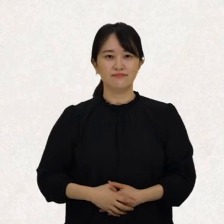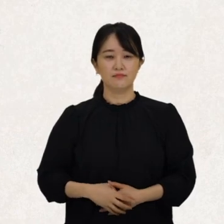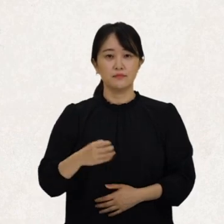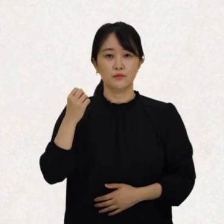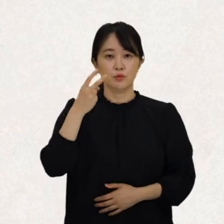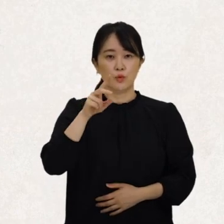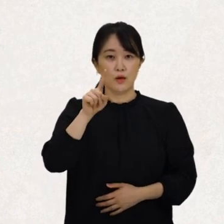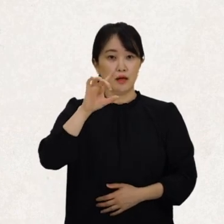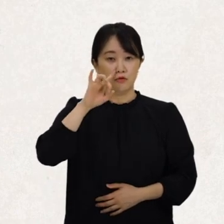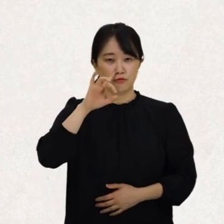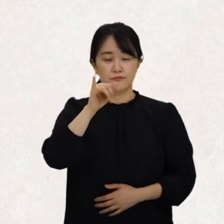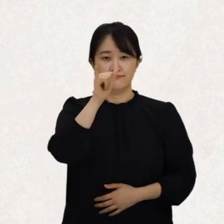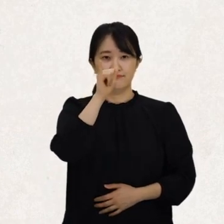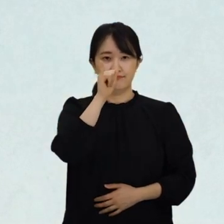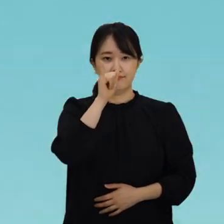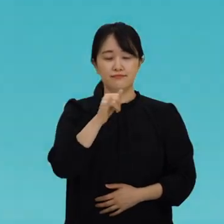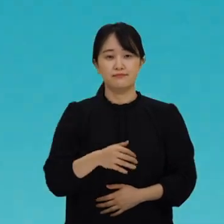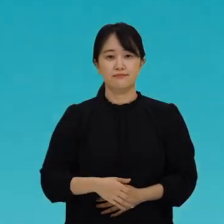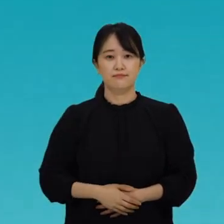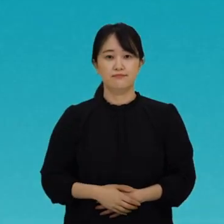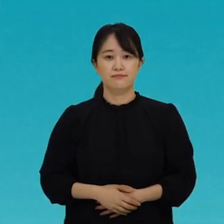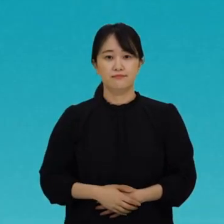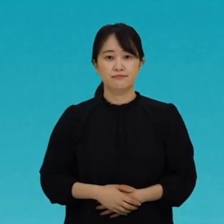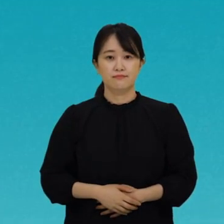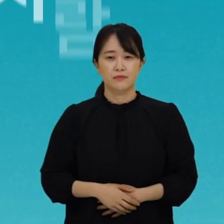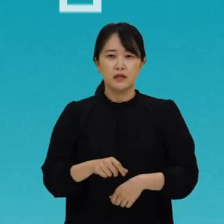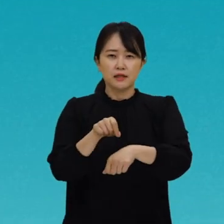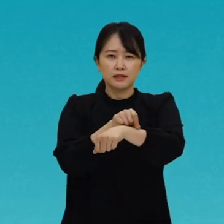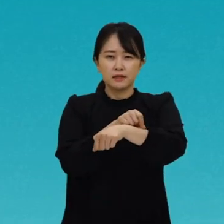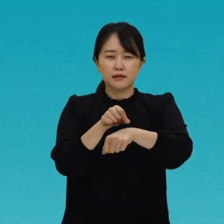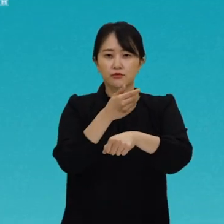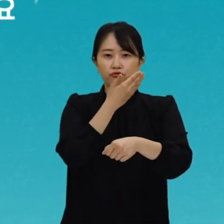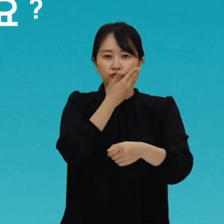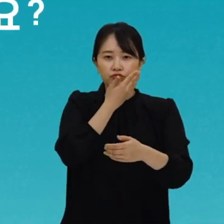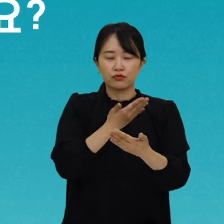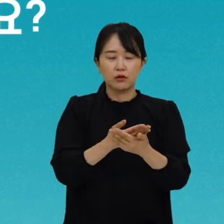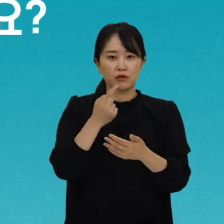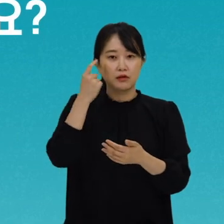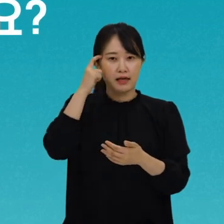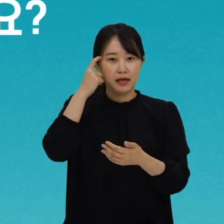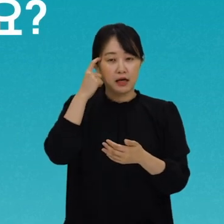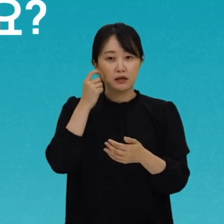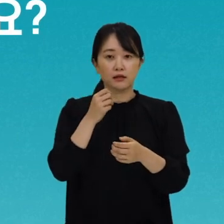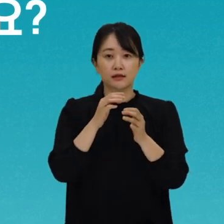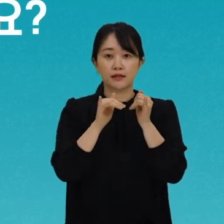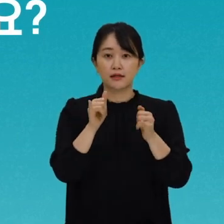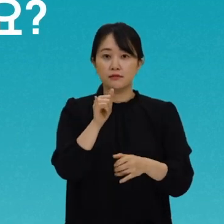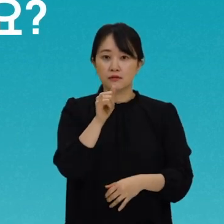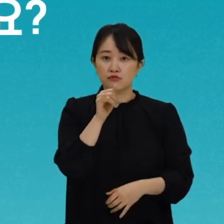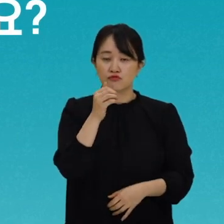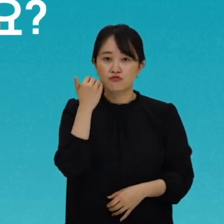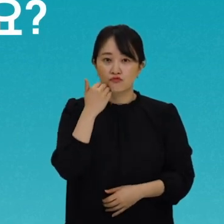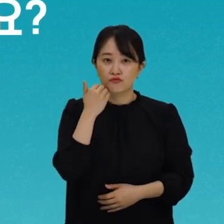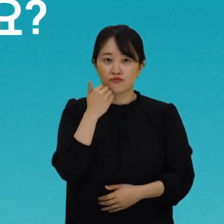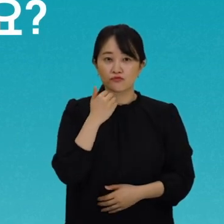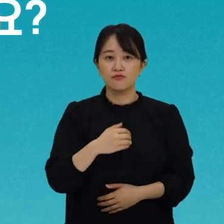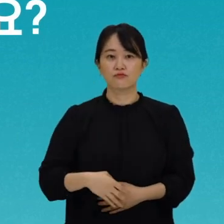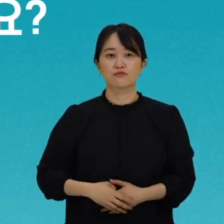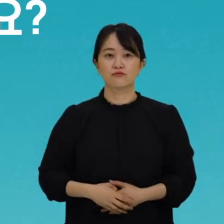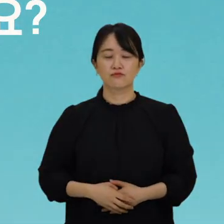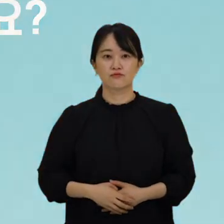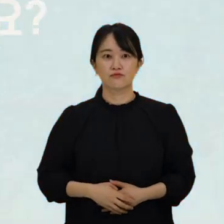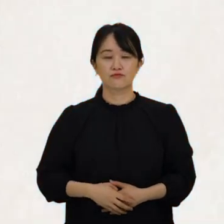또 하나 궁금한 게 있어요. 본 협약에서 특히 중요하게 생각하는 사람들이 있다던데요. 누구인가요?